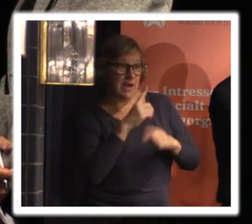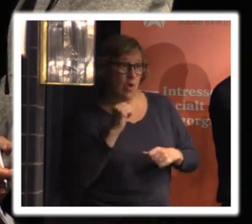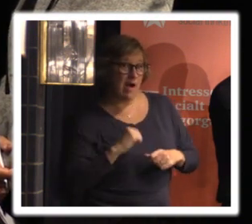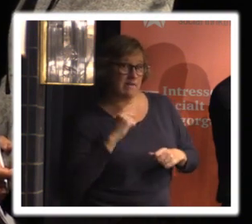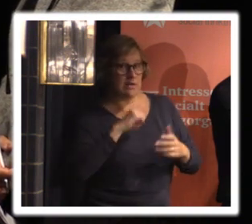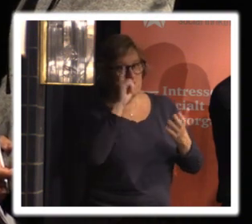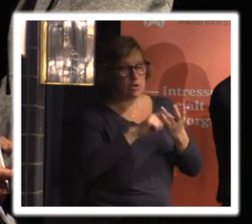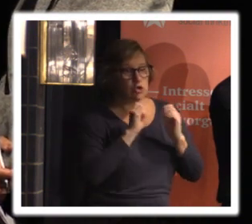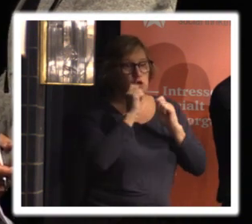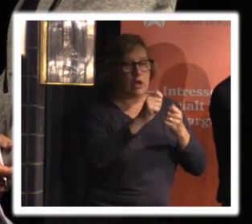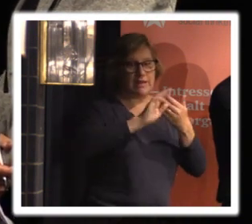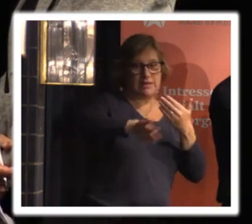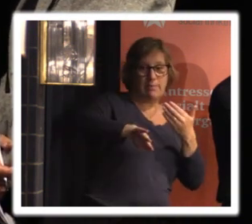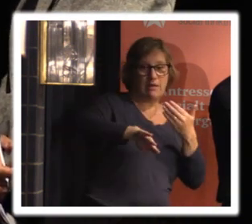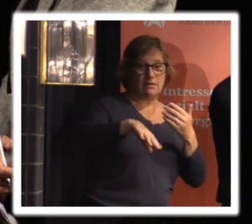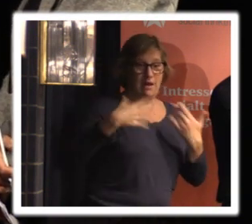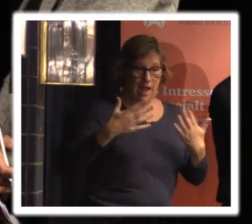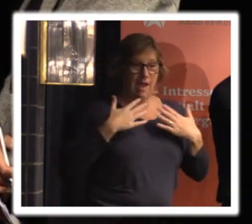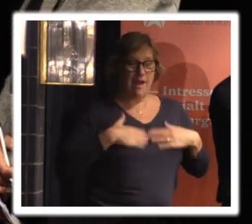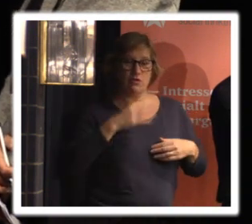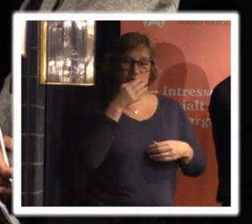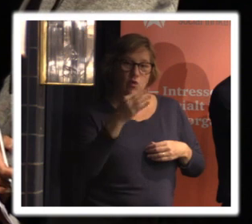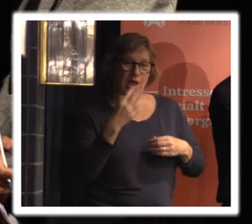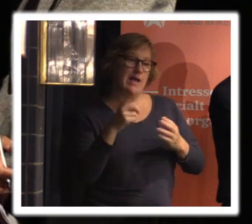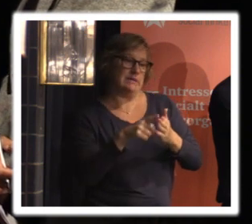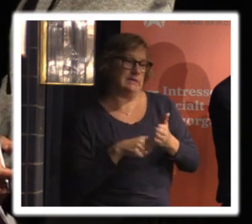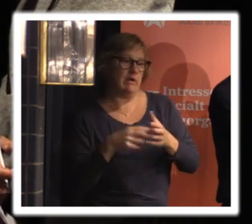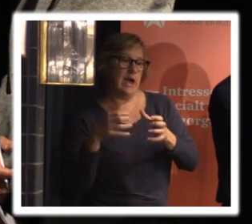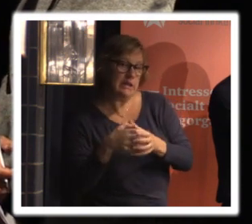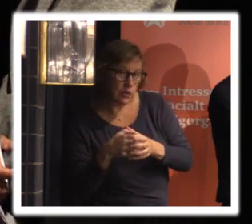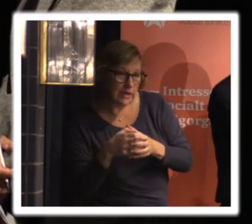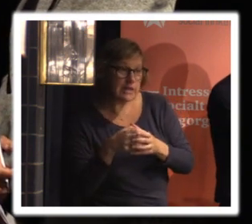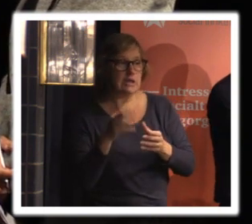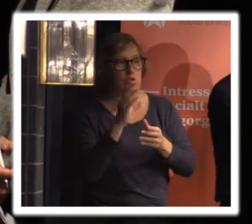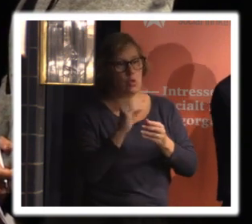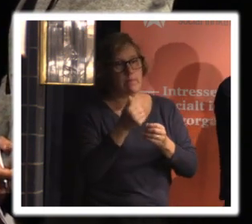en hälsofråga som en särskild kategori kallas det då och då behövs det extra